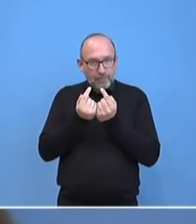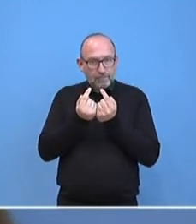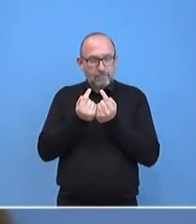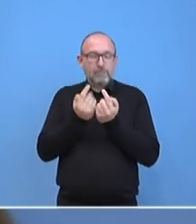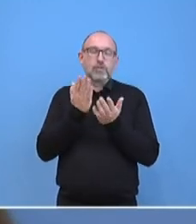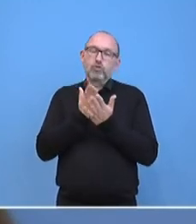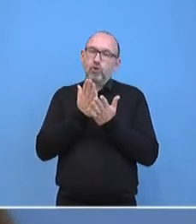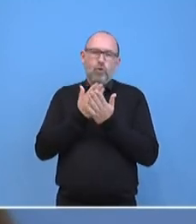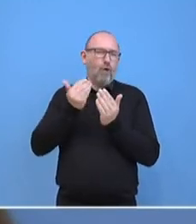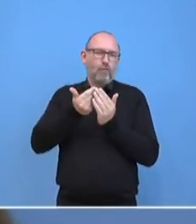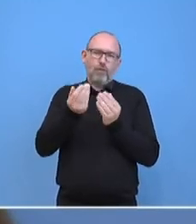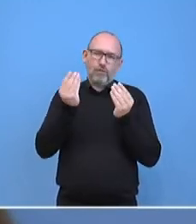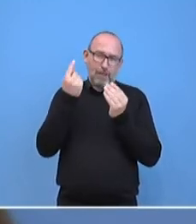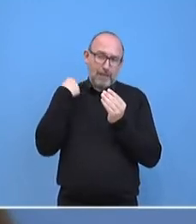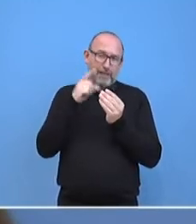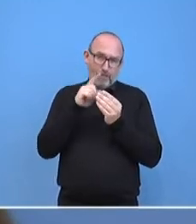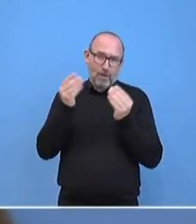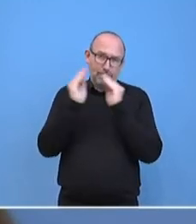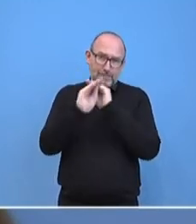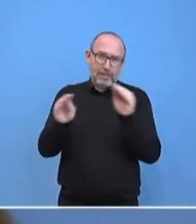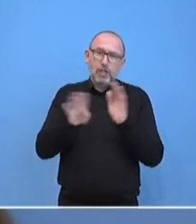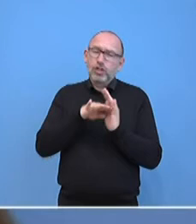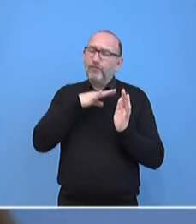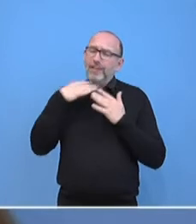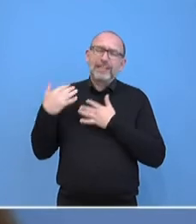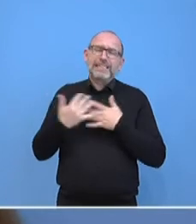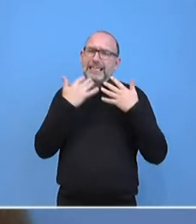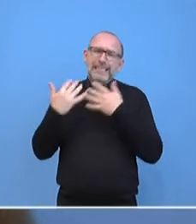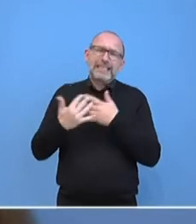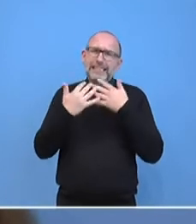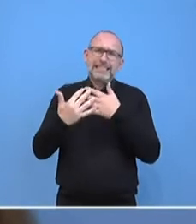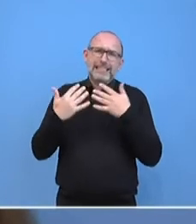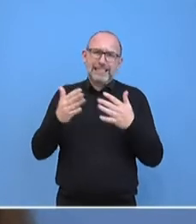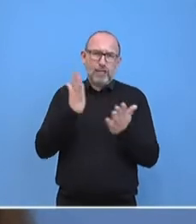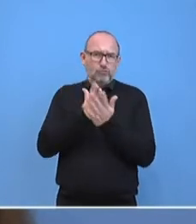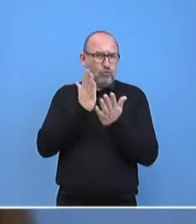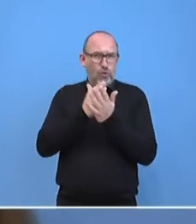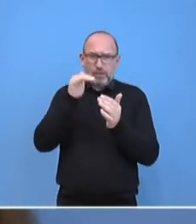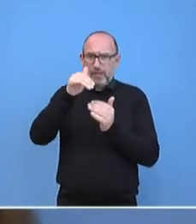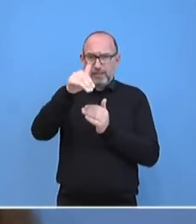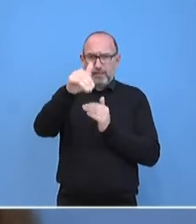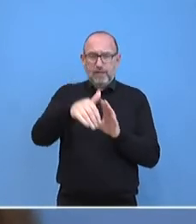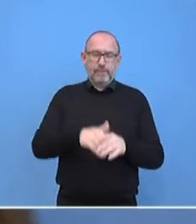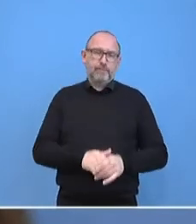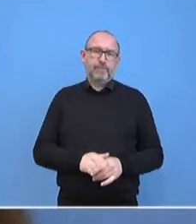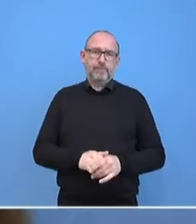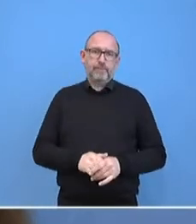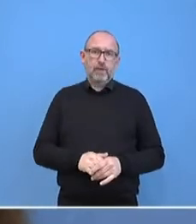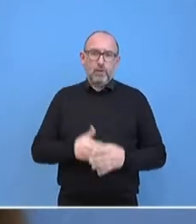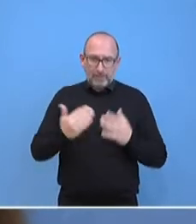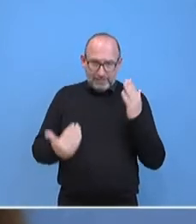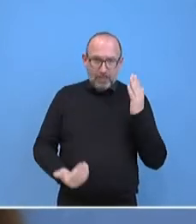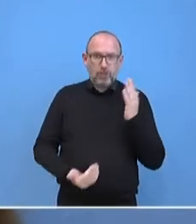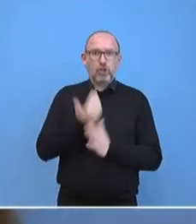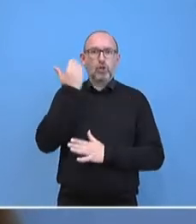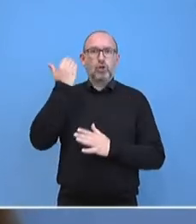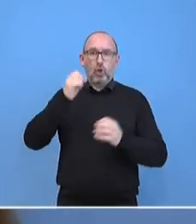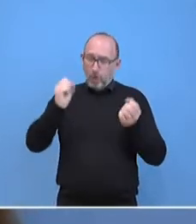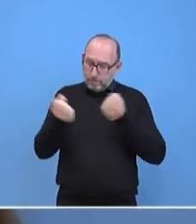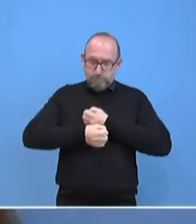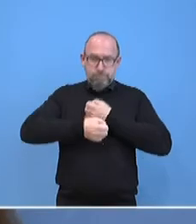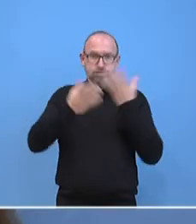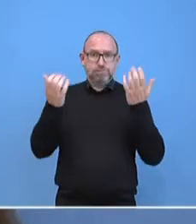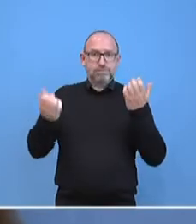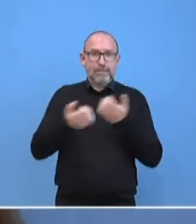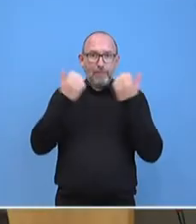ausgeführt in der vergangenen Woche, seit Jahrzehnten bereits andauert. Es geht im Rahmen dieser neu eskalierten Kämpfe darum,